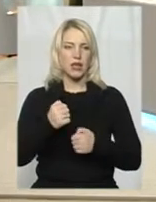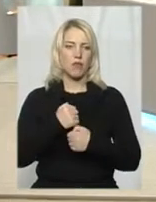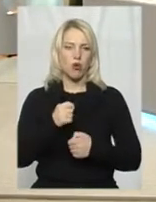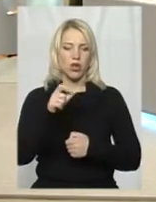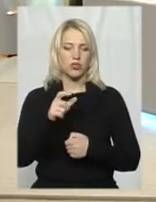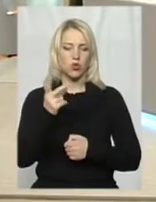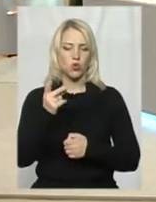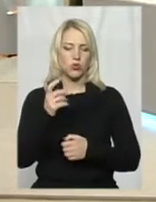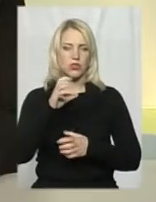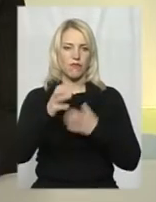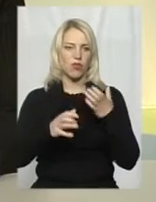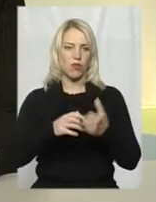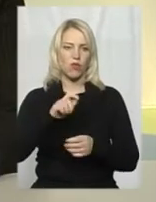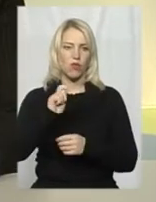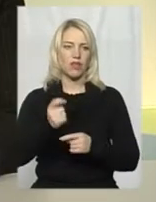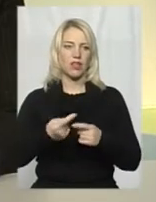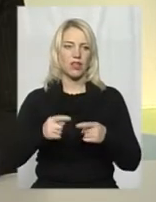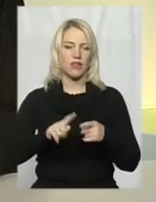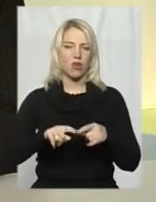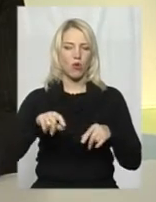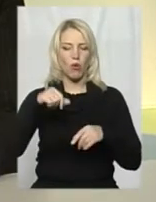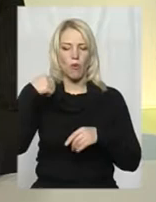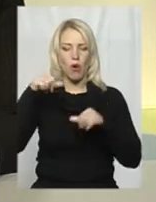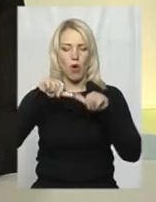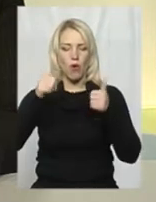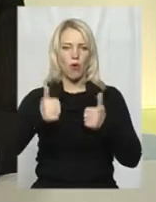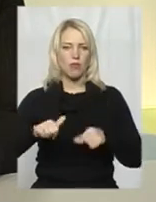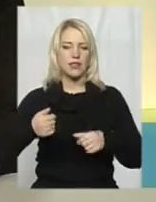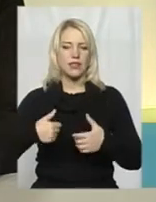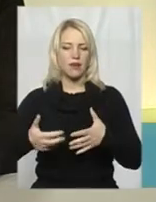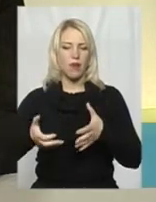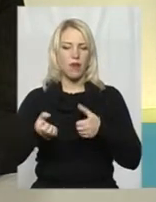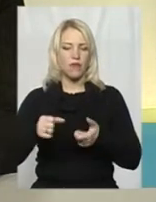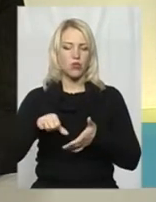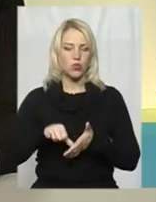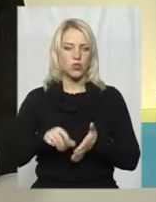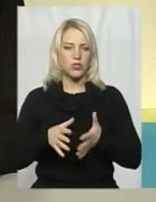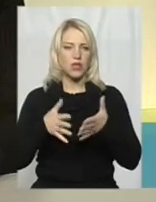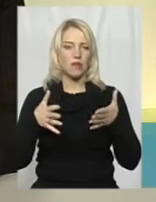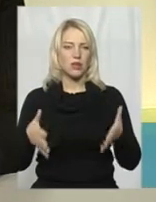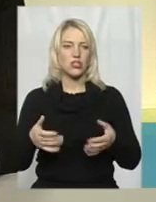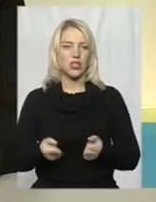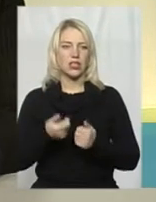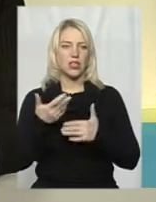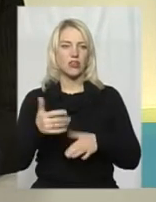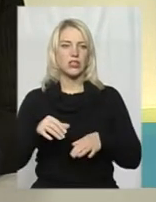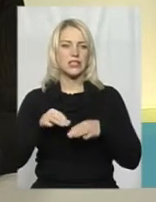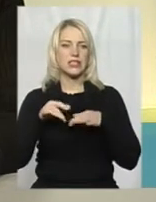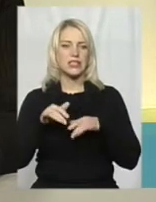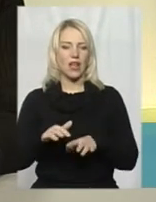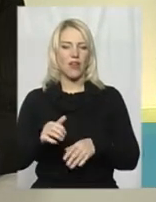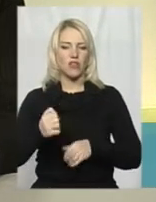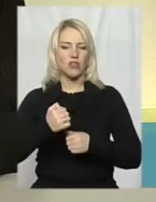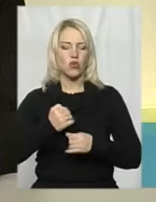війни. Ну, саме в цьому образі я брав участь і в найбільшій кількості заходів військово-історичної